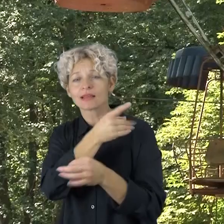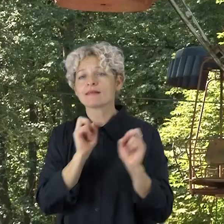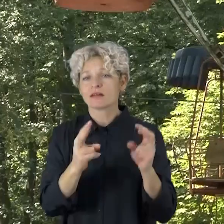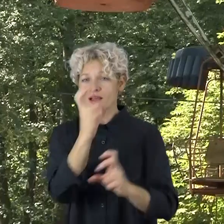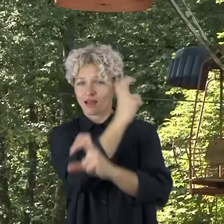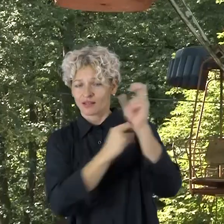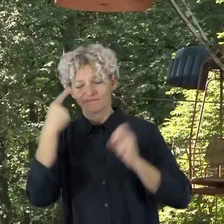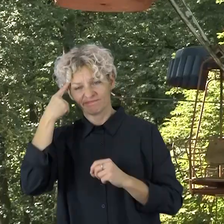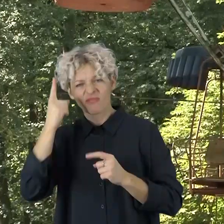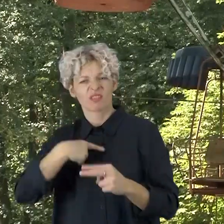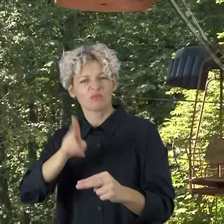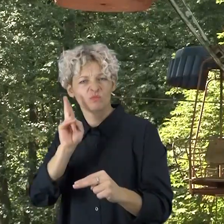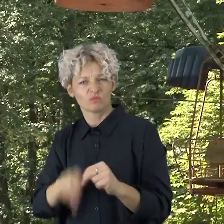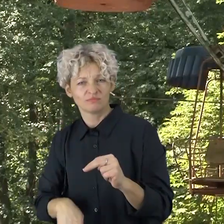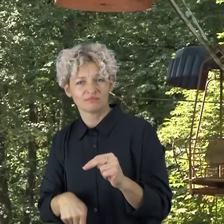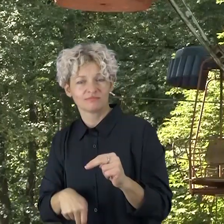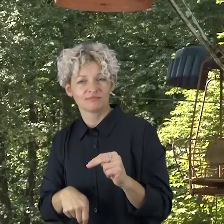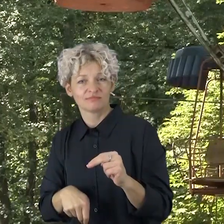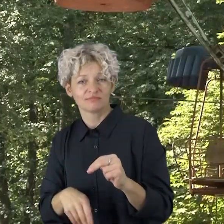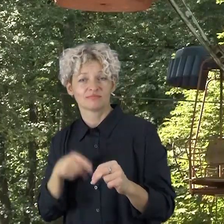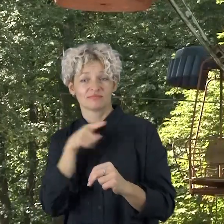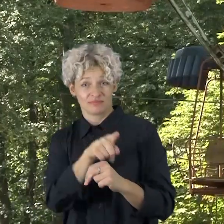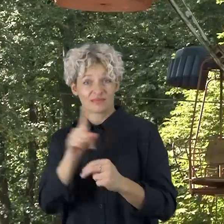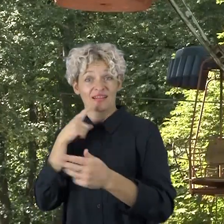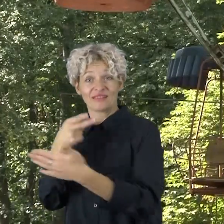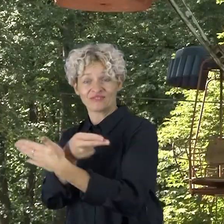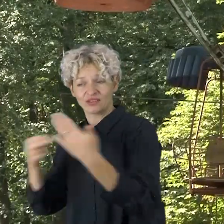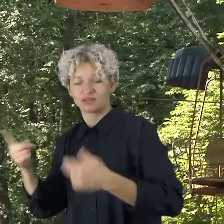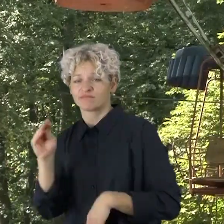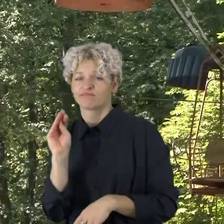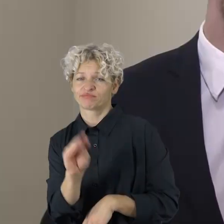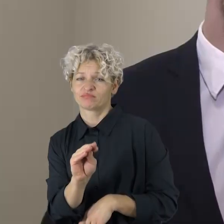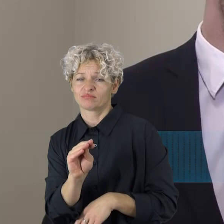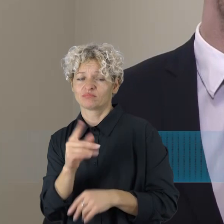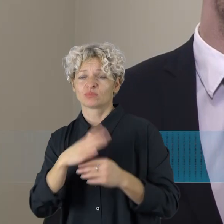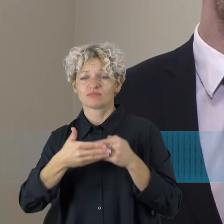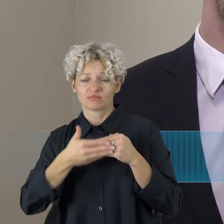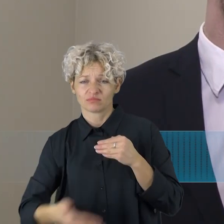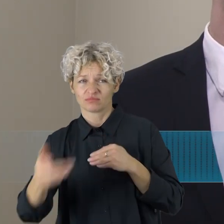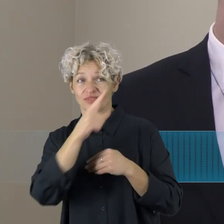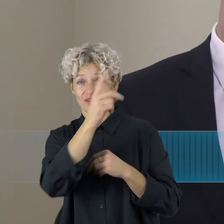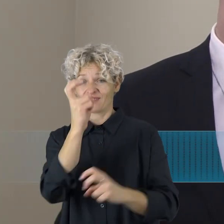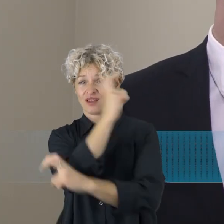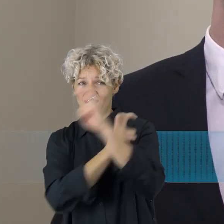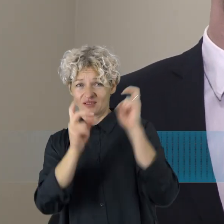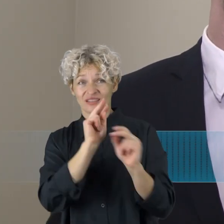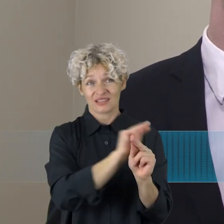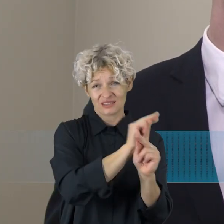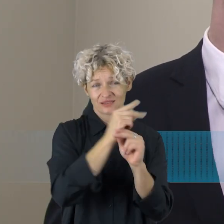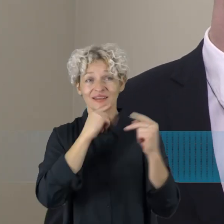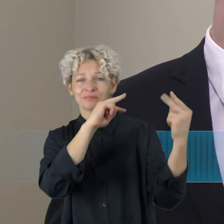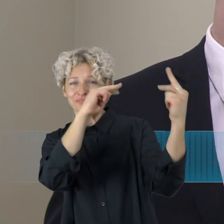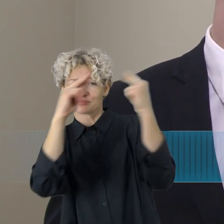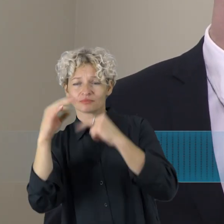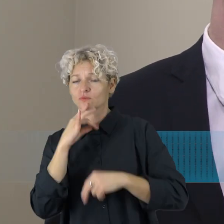panašu pasiekė abiems šalims primtina susitarimą. Įmonė informavo, kad perspektyvų jie vystyti šito